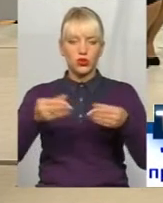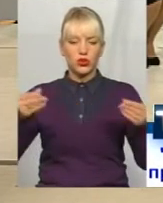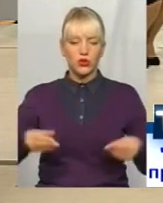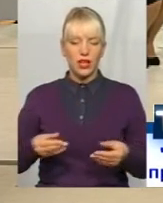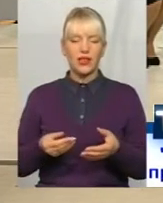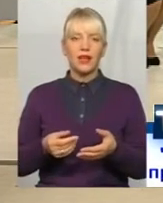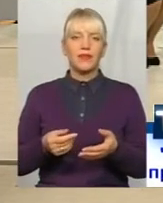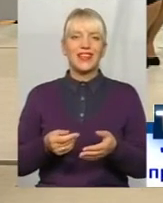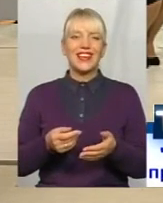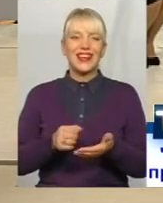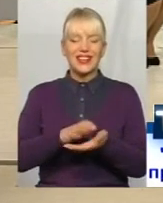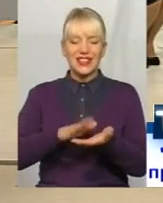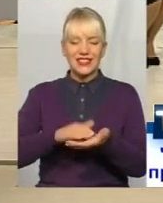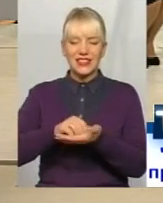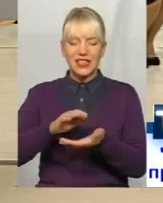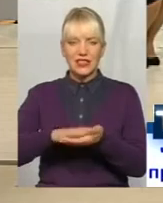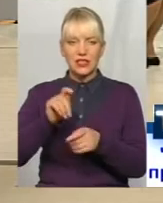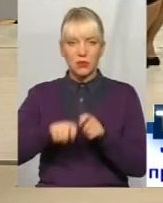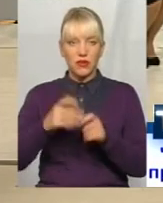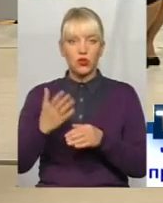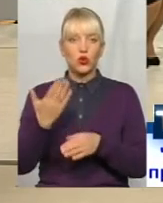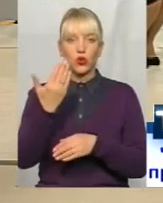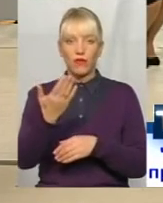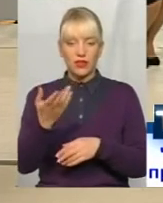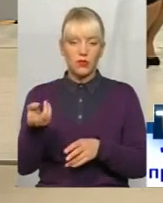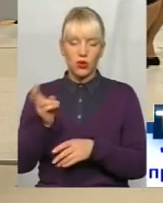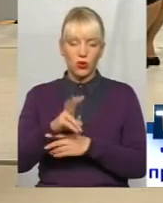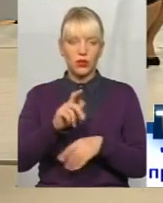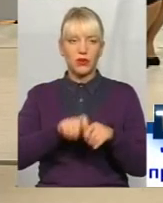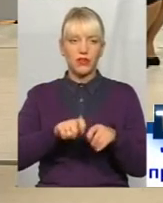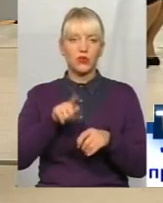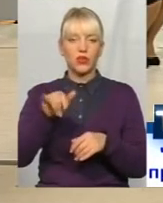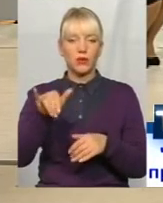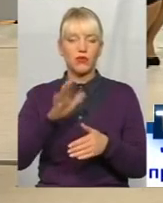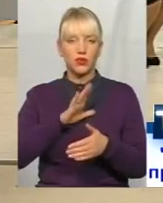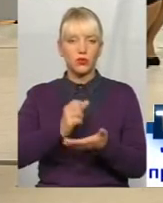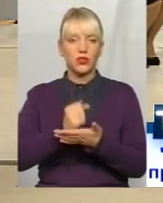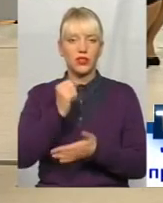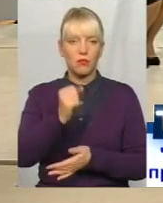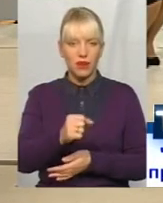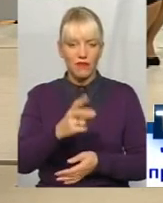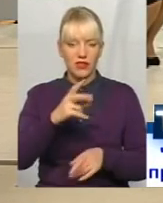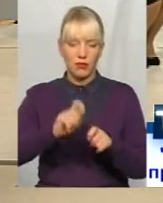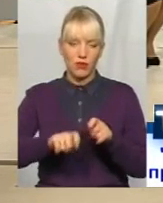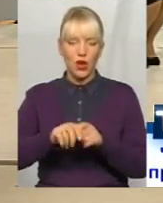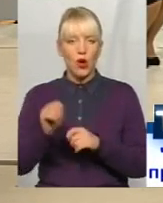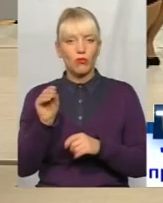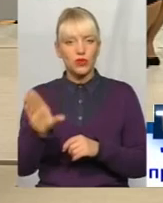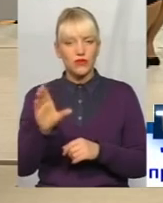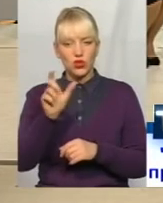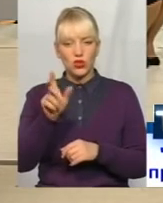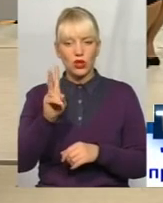перевірки. От, якщо до вас приходять з перевіркою, в них має бути направлення на перевірку, посвідчення, особи, які вас перевіряють,